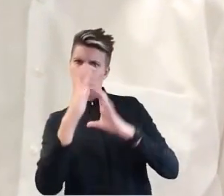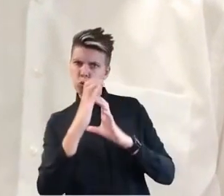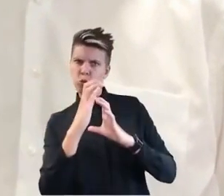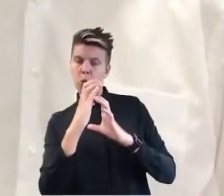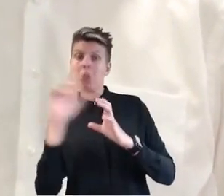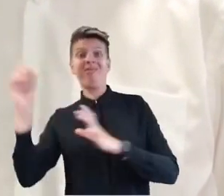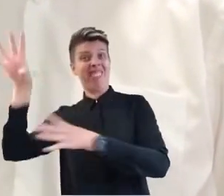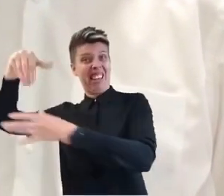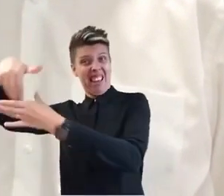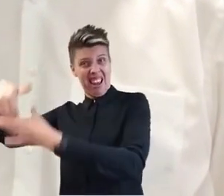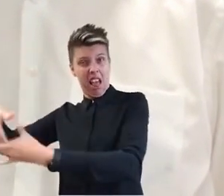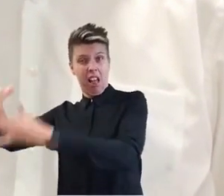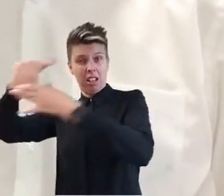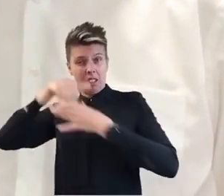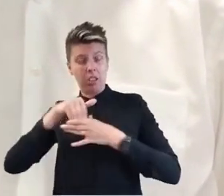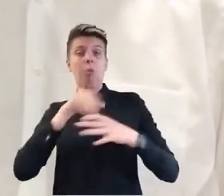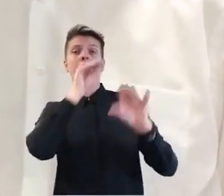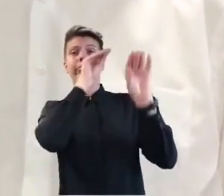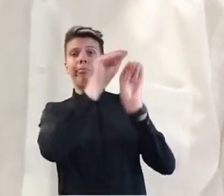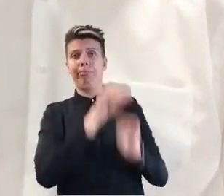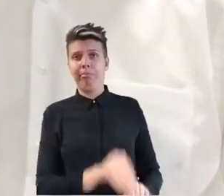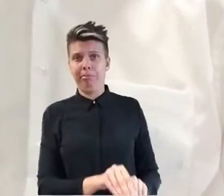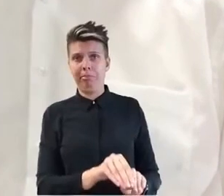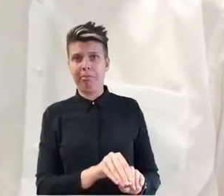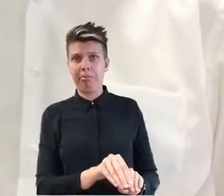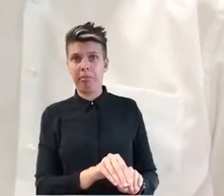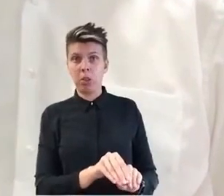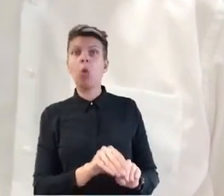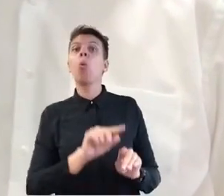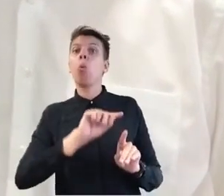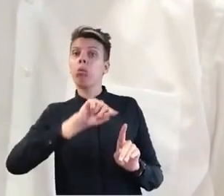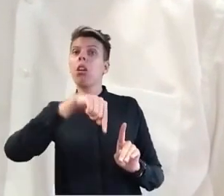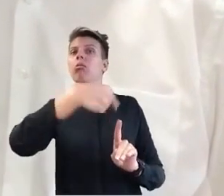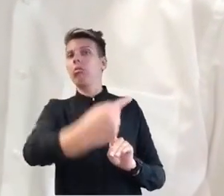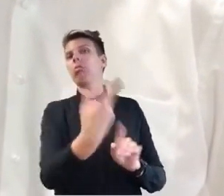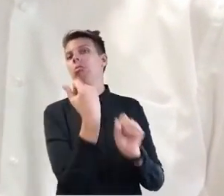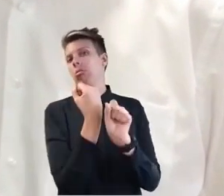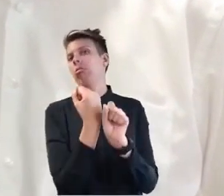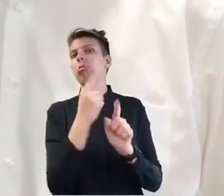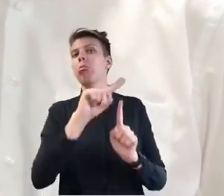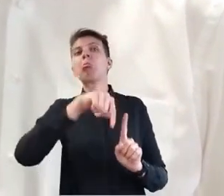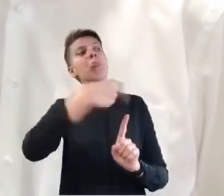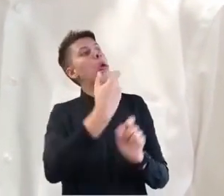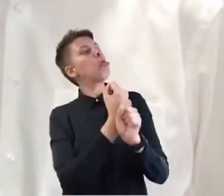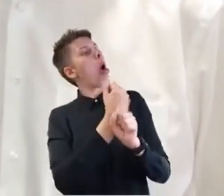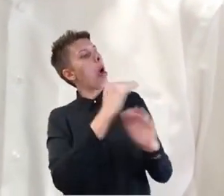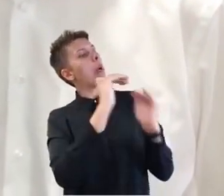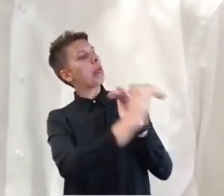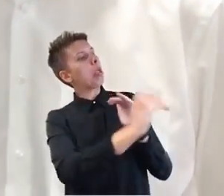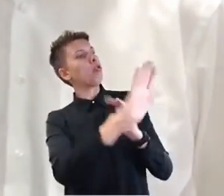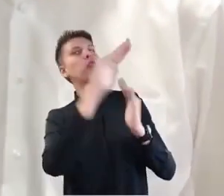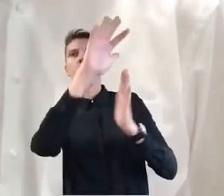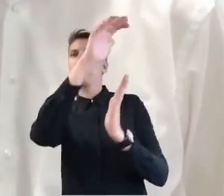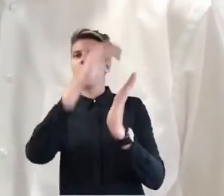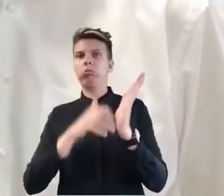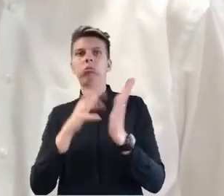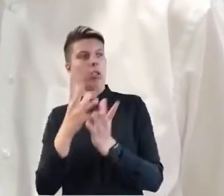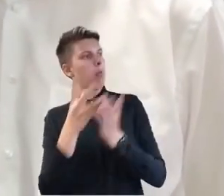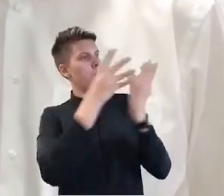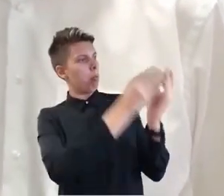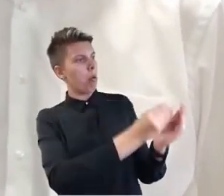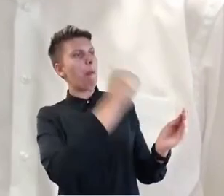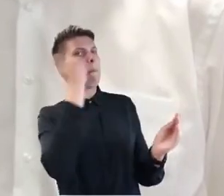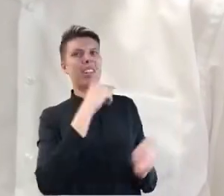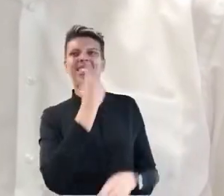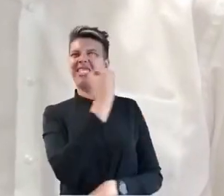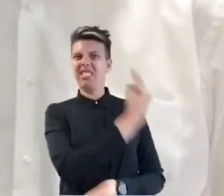noch entnehmen kann, sodass er jetzt letztendlich an den nächsten Arbeitsplatz übergeben kann, damit dieser die tatsächliche Warnmeldung